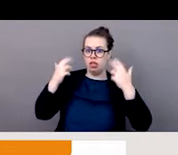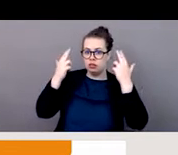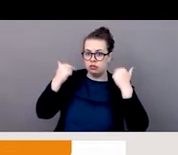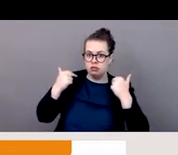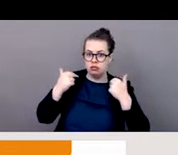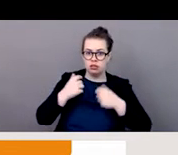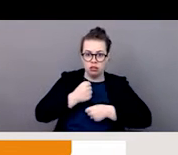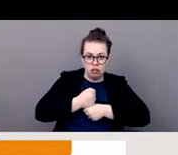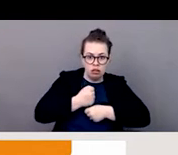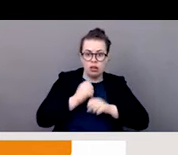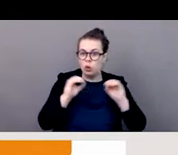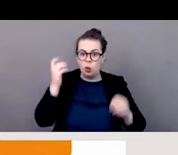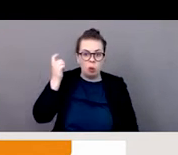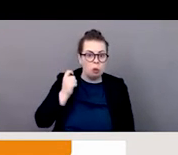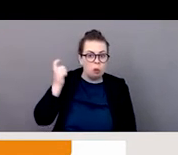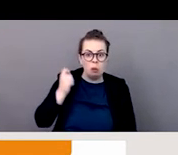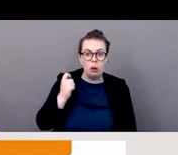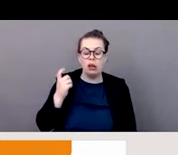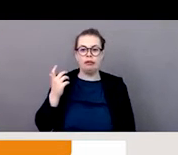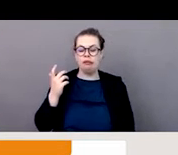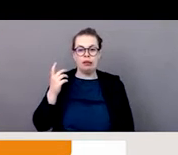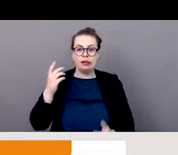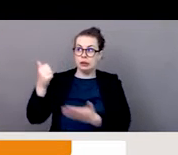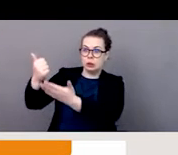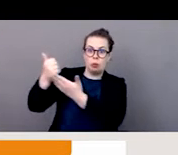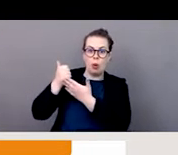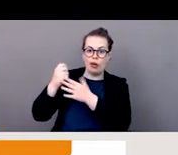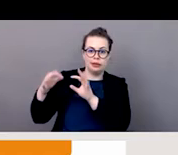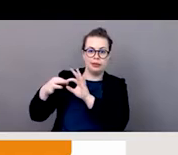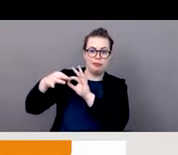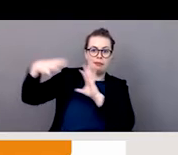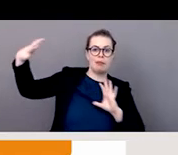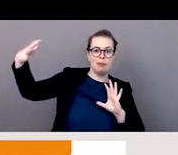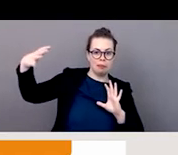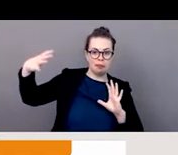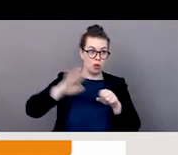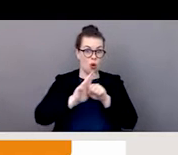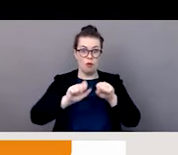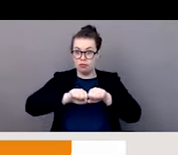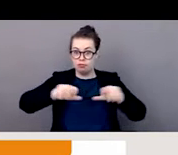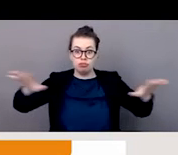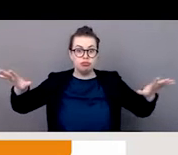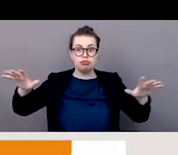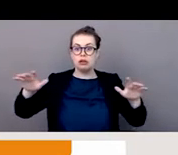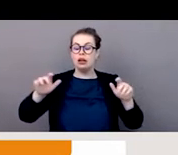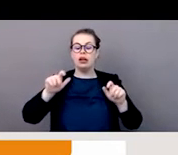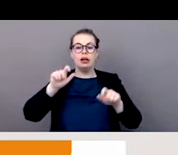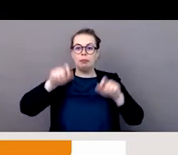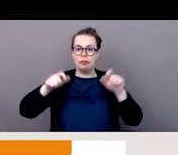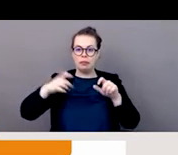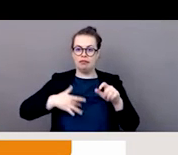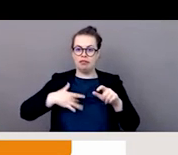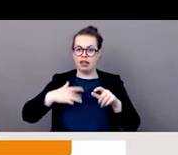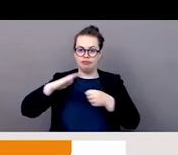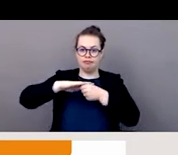été fait à ces victimes de cet esclavage moderne lors de cette période. Et de la même chose,